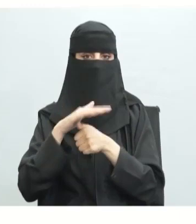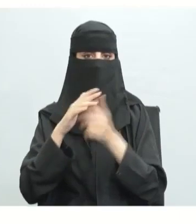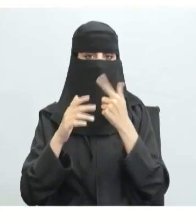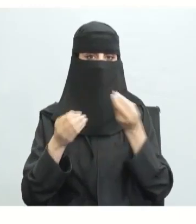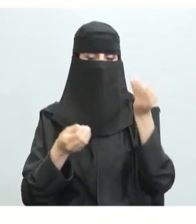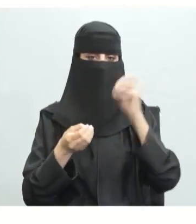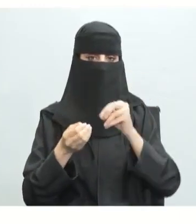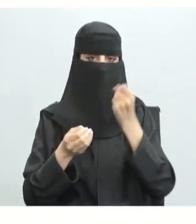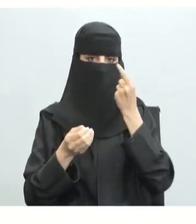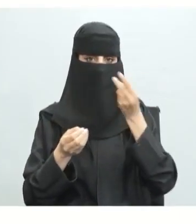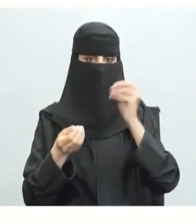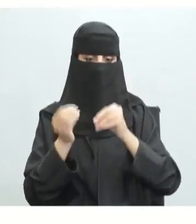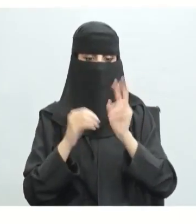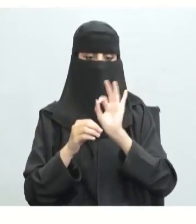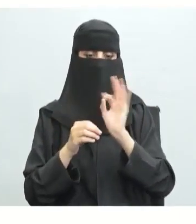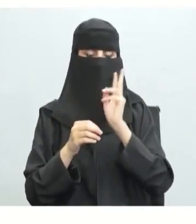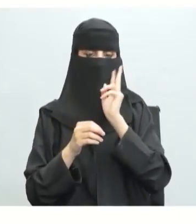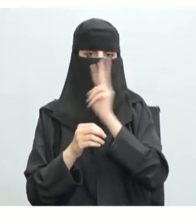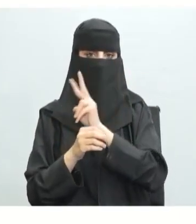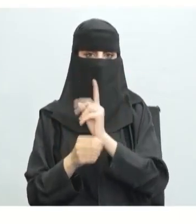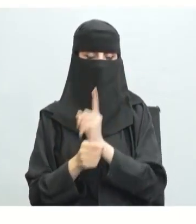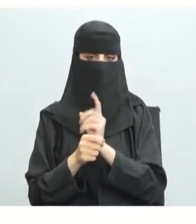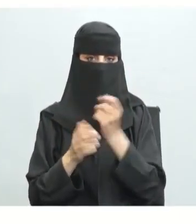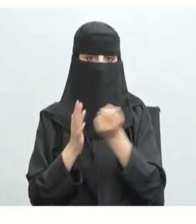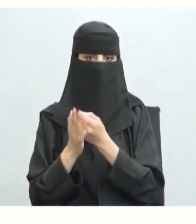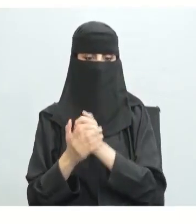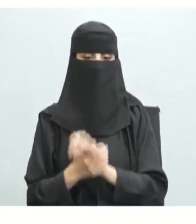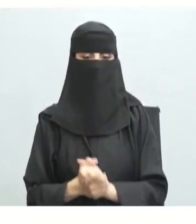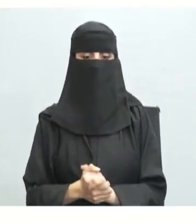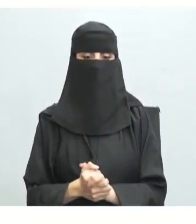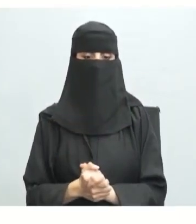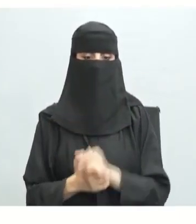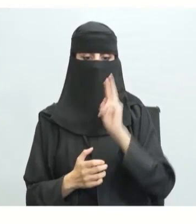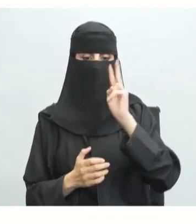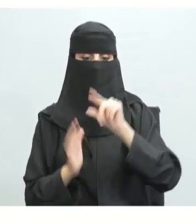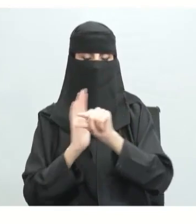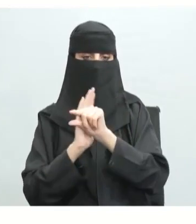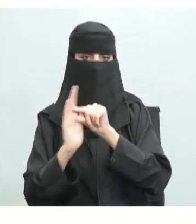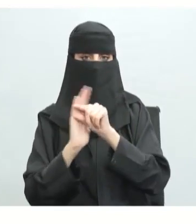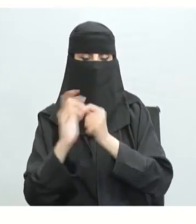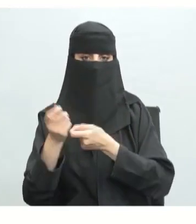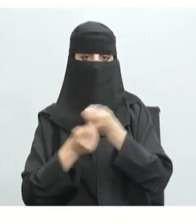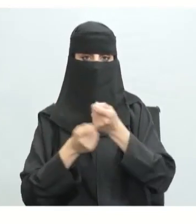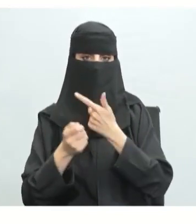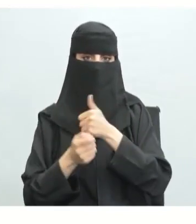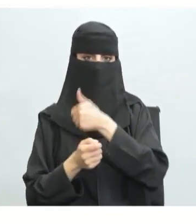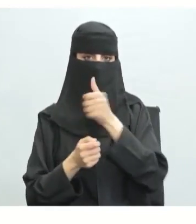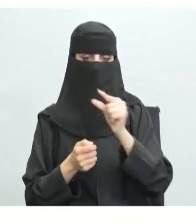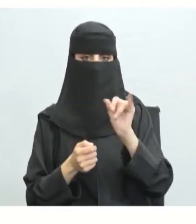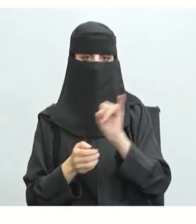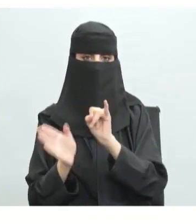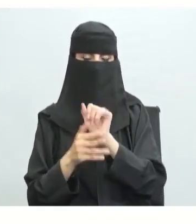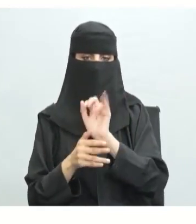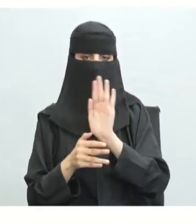أردت شجرة ذاكرة مثلاً سنذكر شجرة وهنا مثلاً اقتصاد السوق آدم سميث